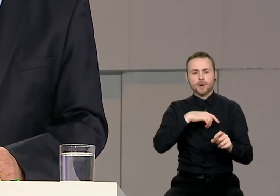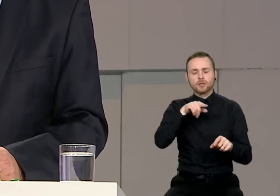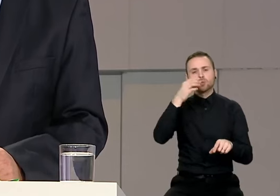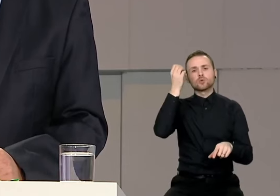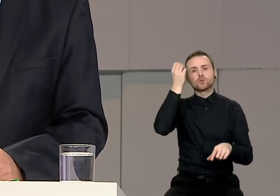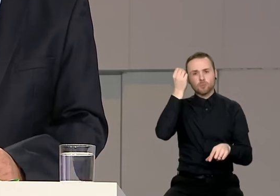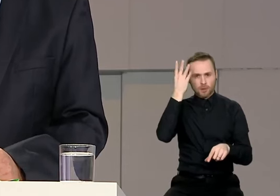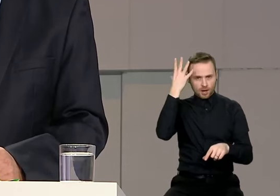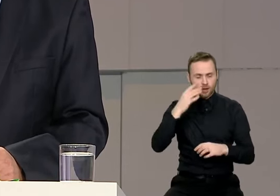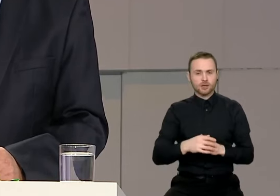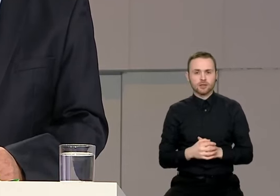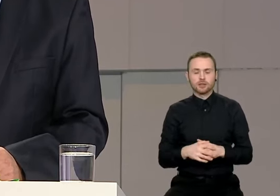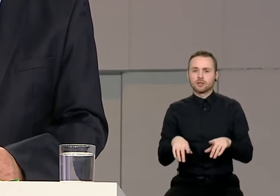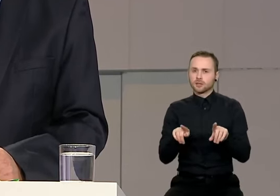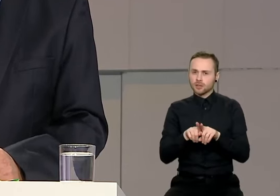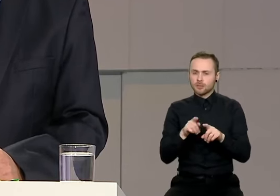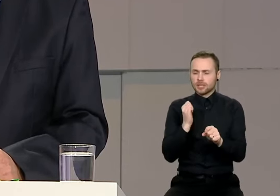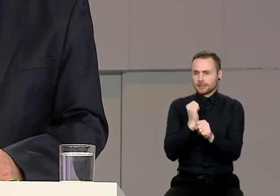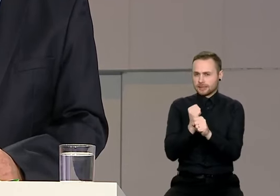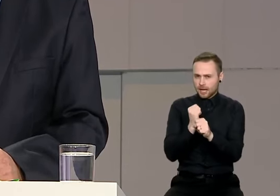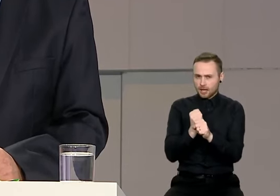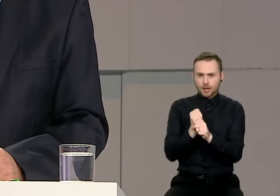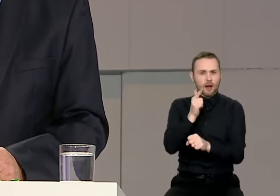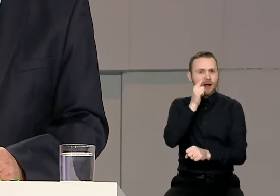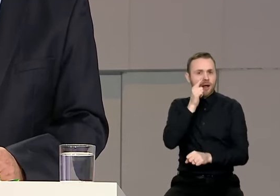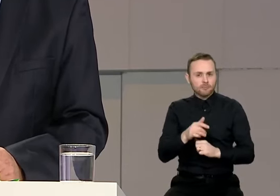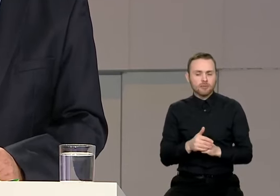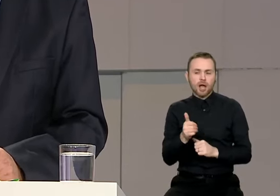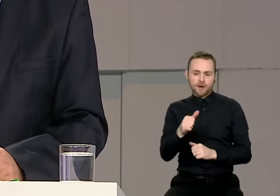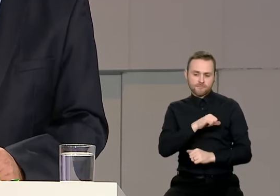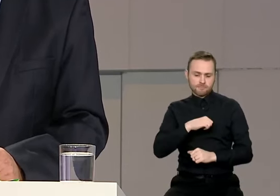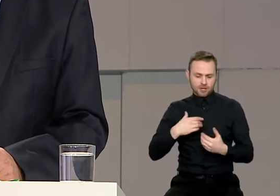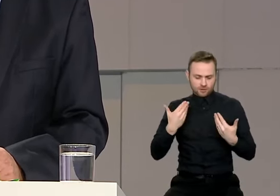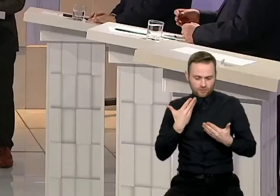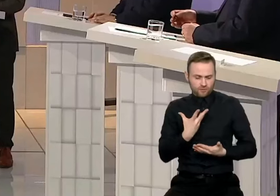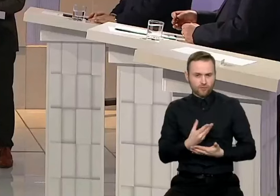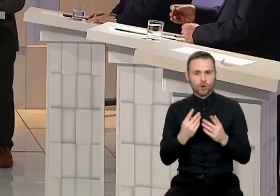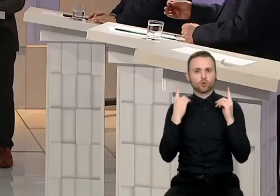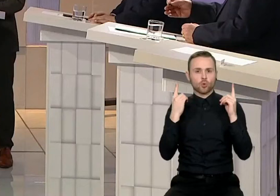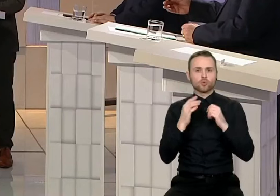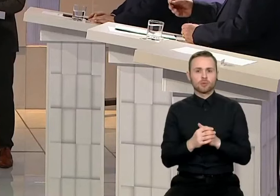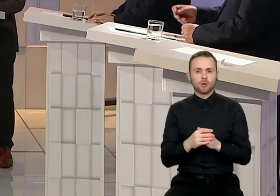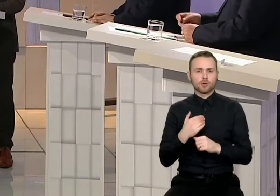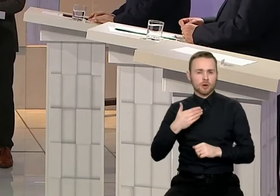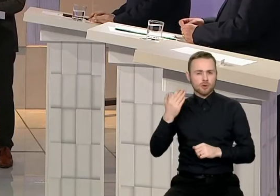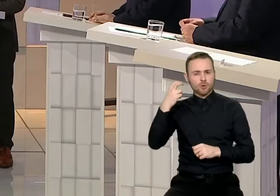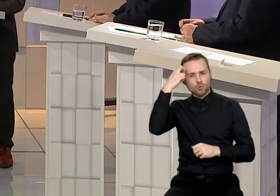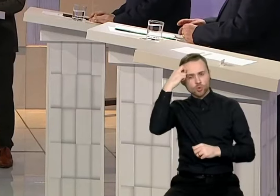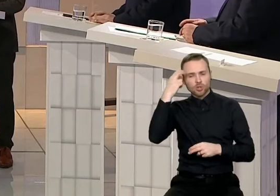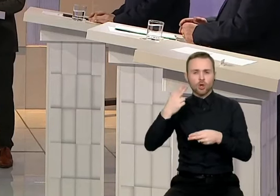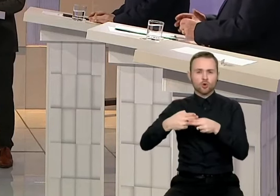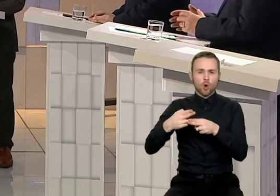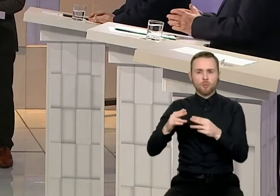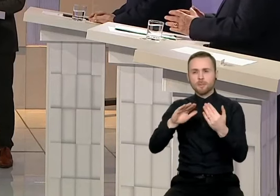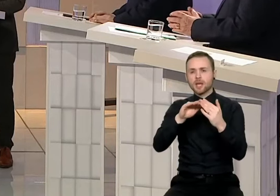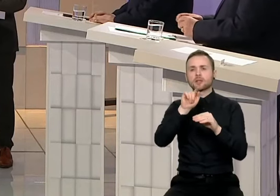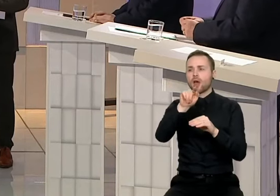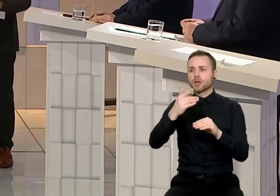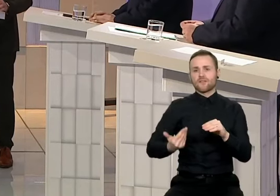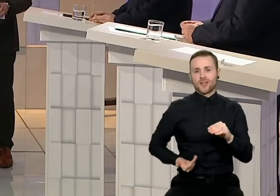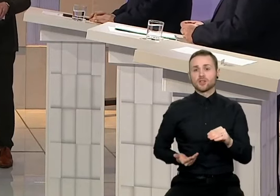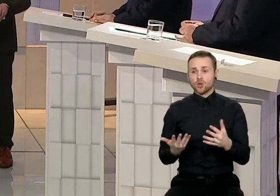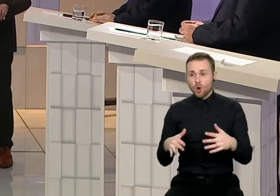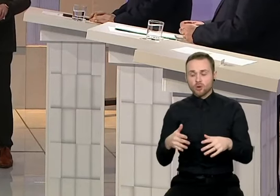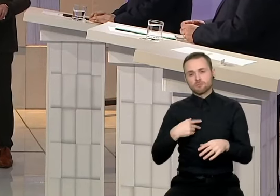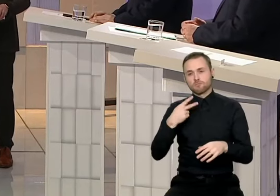ir veikimas vardant savo saugumą. Aš mačiau, kada gėnau Briuselį, Romoje ir kito. Mūrėgijonų partė neveltojai.